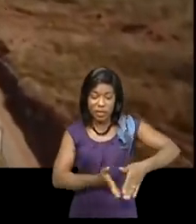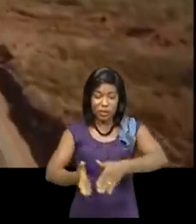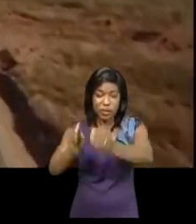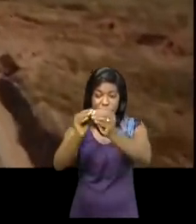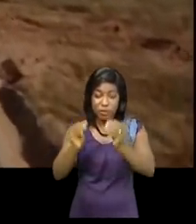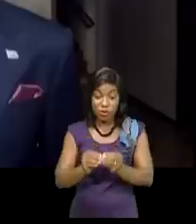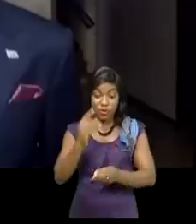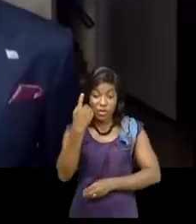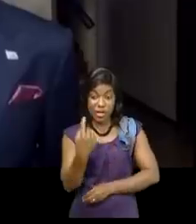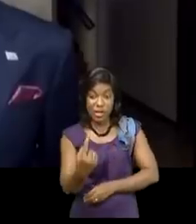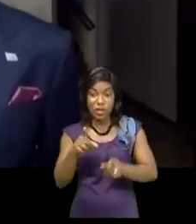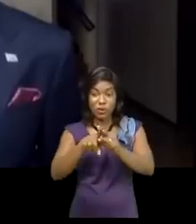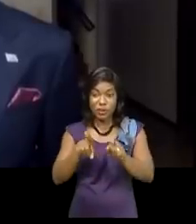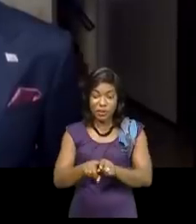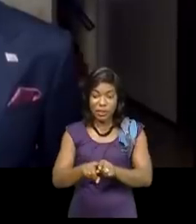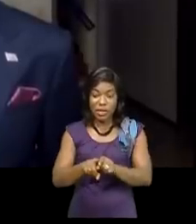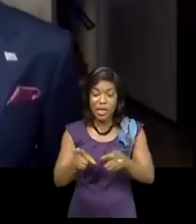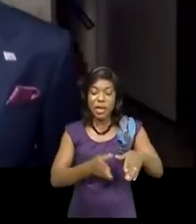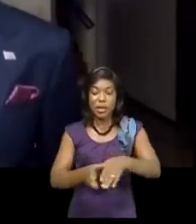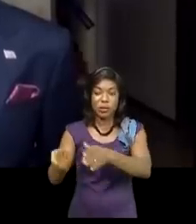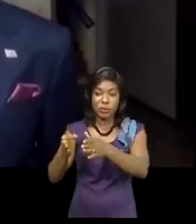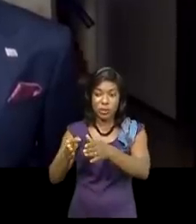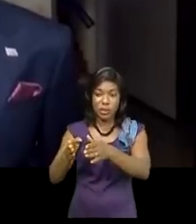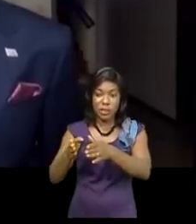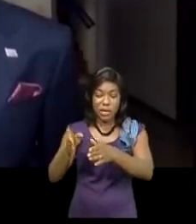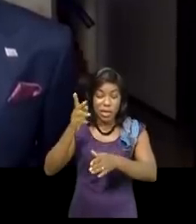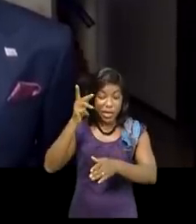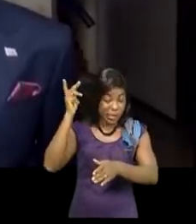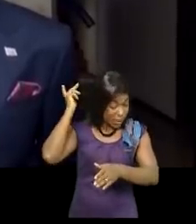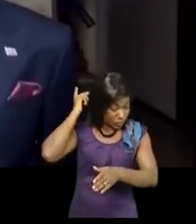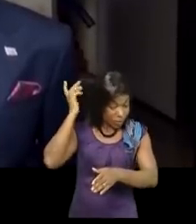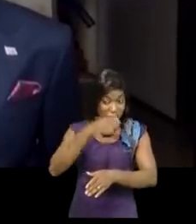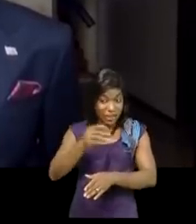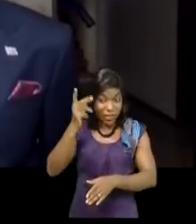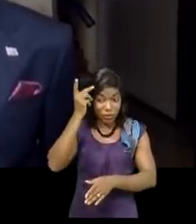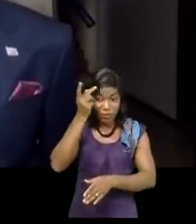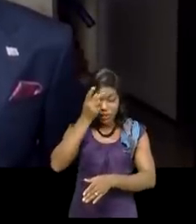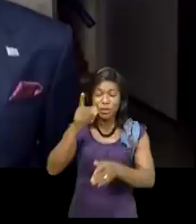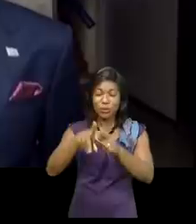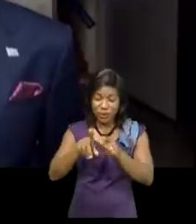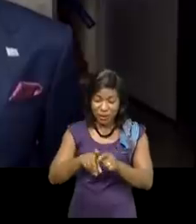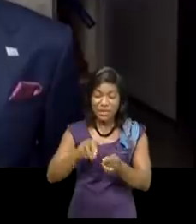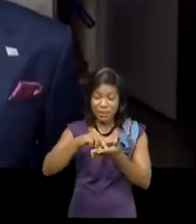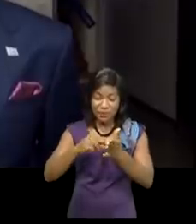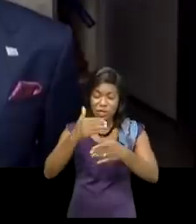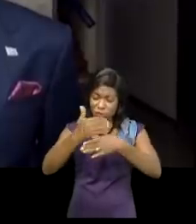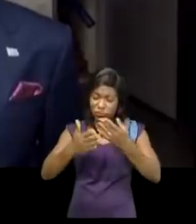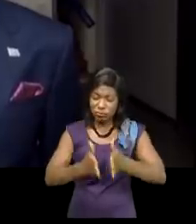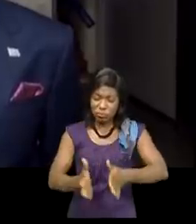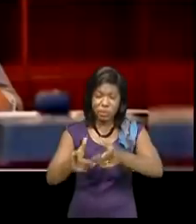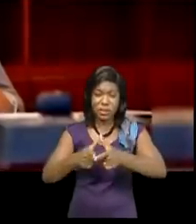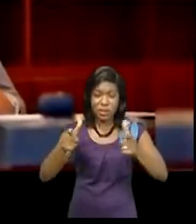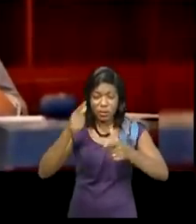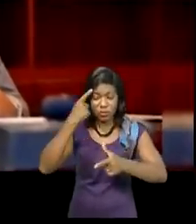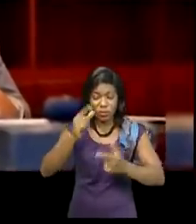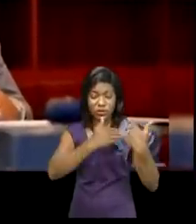numéro 1, qui est la route Kassoumbalessa-Lubumbashi. Et c'est un grand trouvage pour les chefs de